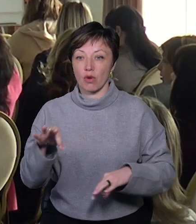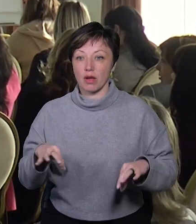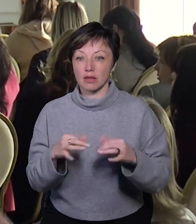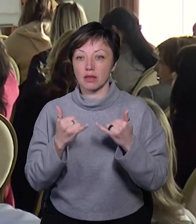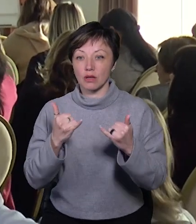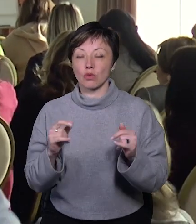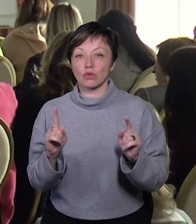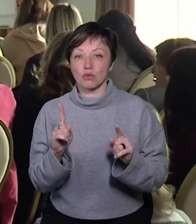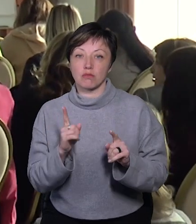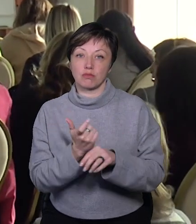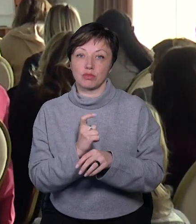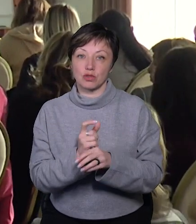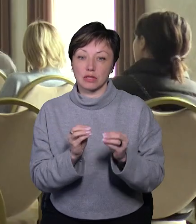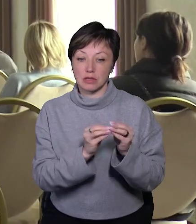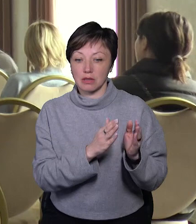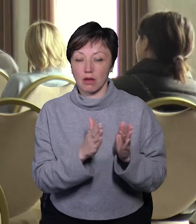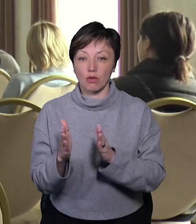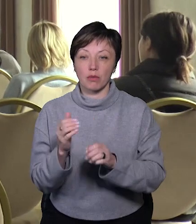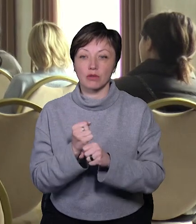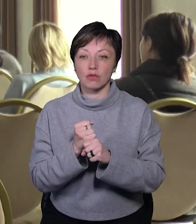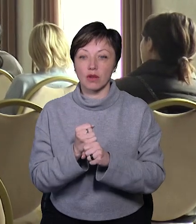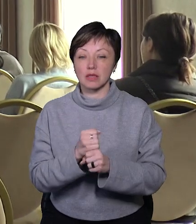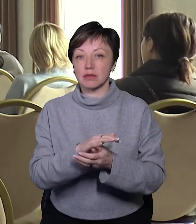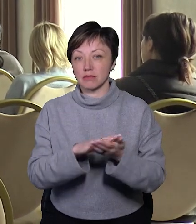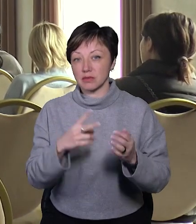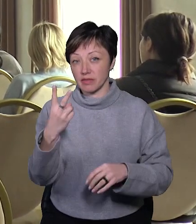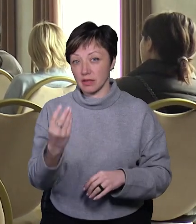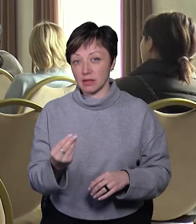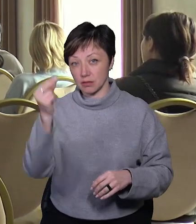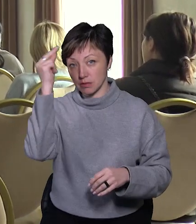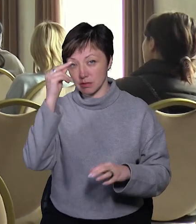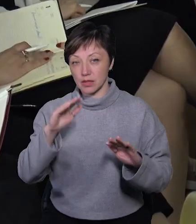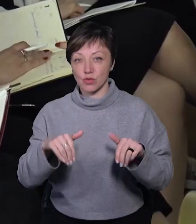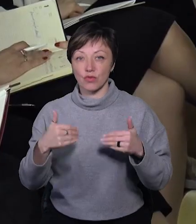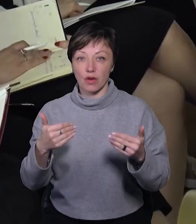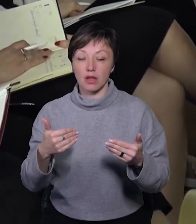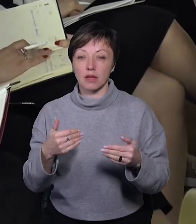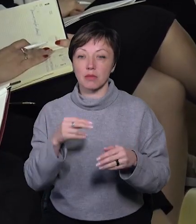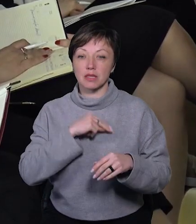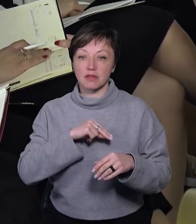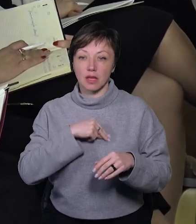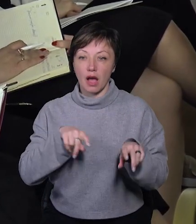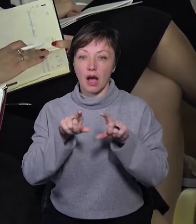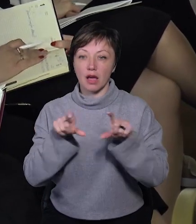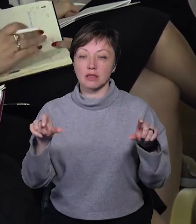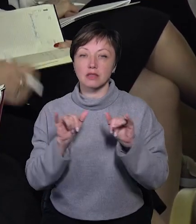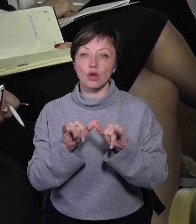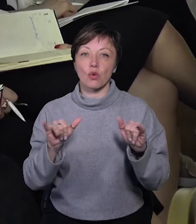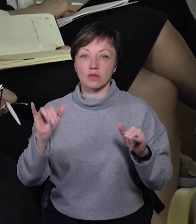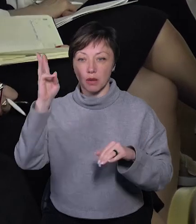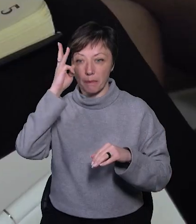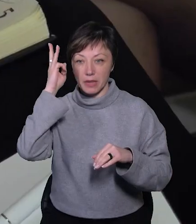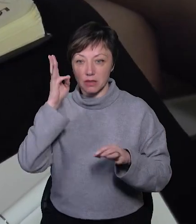для того, щоб більше стало працювати. Тривали курси впродовж двох днів. Ініціювали навчання працівники Агенції розвитку